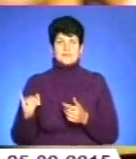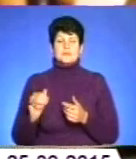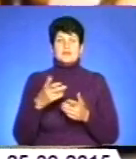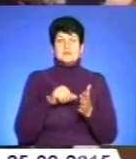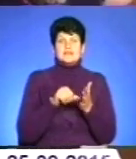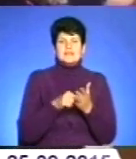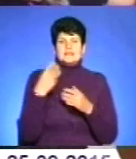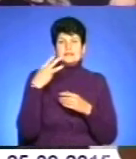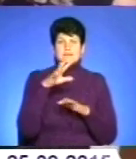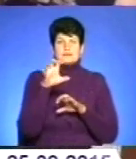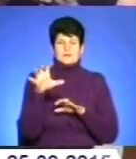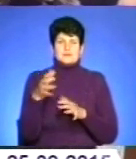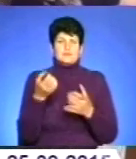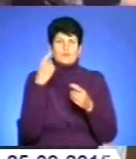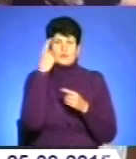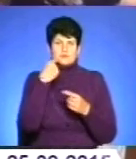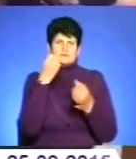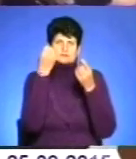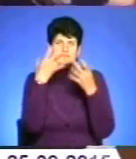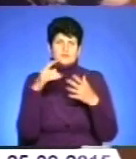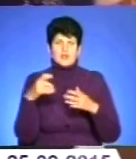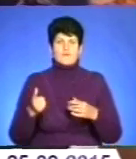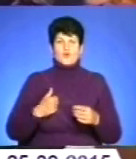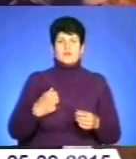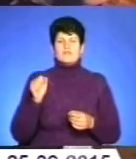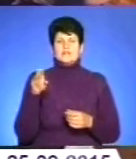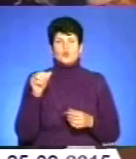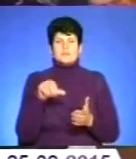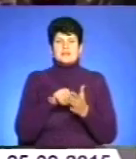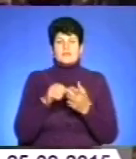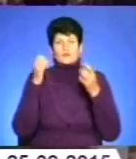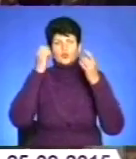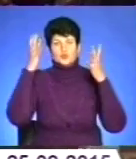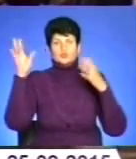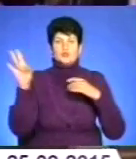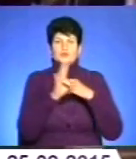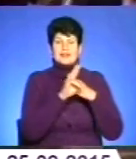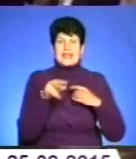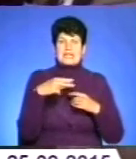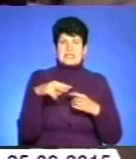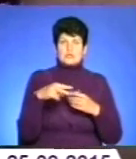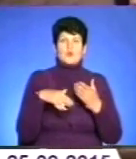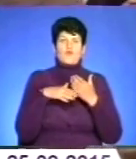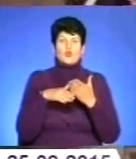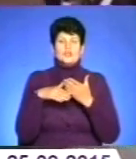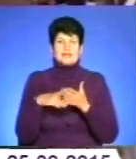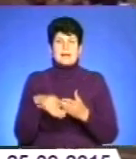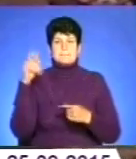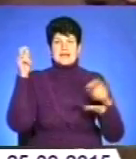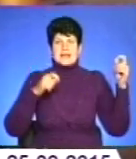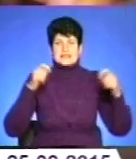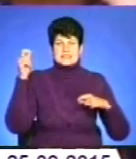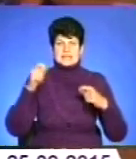Це портрети відомих і пересічних українців, воїнів АТО, представників культури, духовенства, літератури, волонтерів, переселенців,